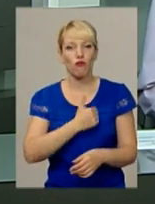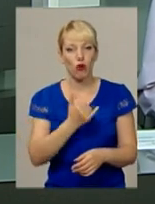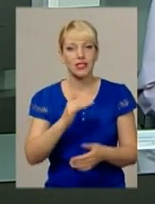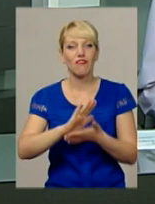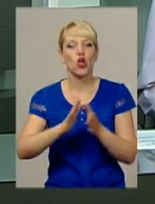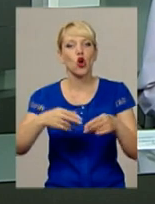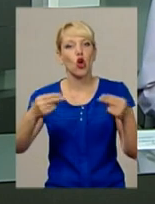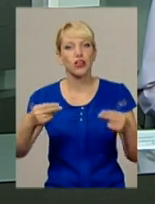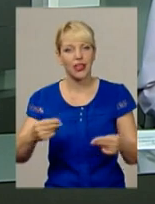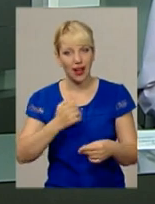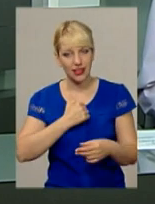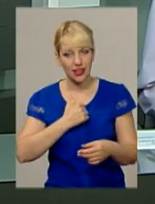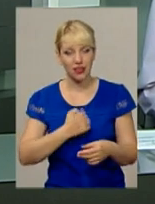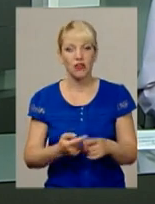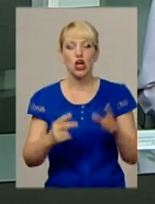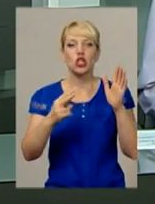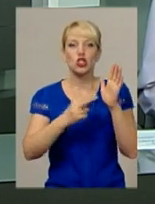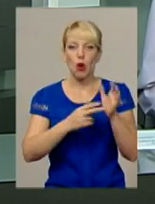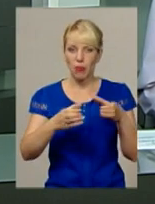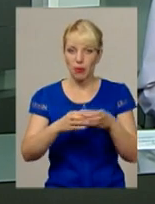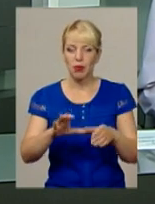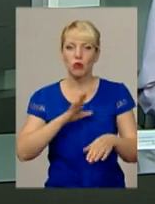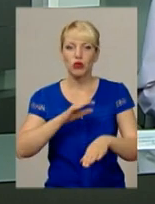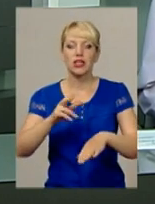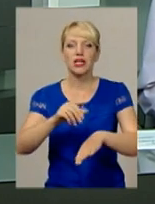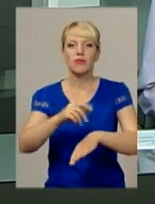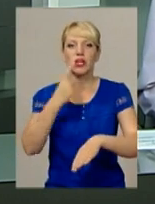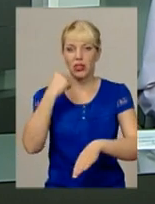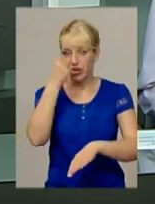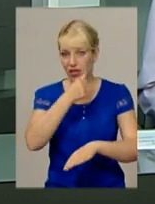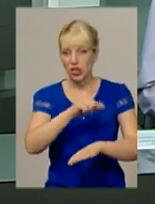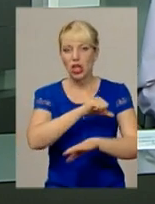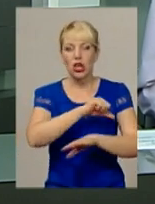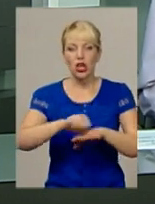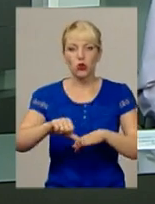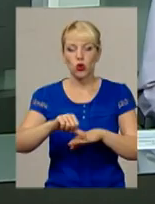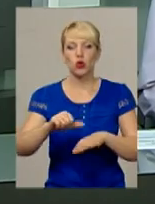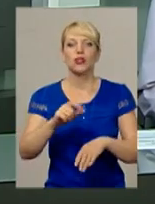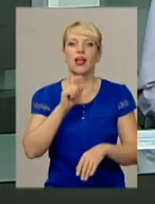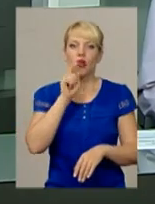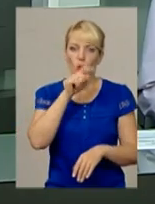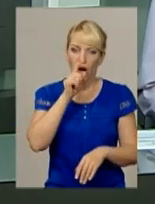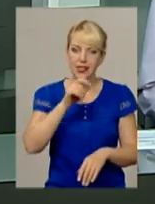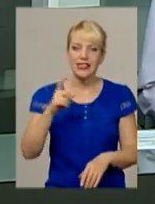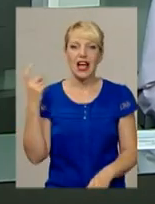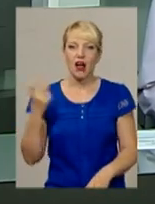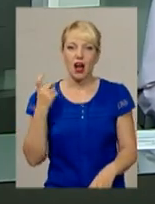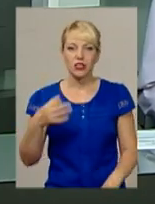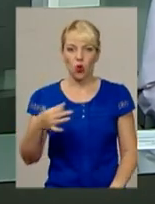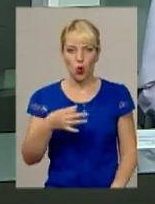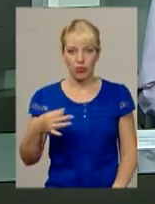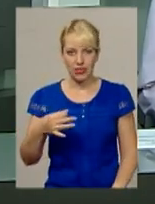територіальної оборони близько року служили на кордоні Харківської і Луганської областей та несли службу на блокпостах.